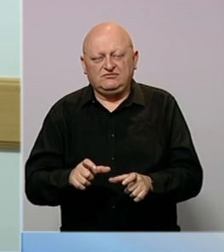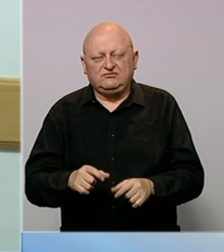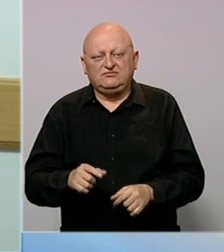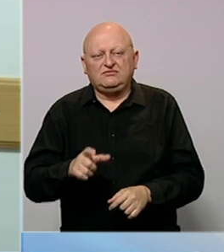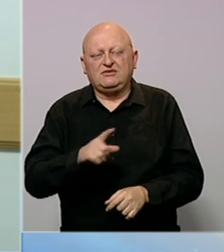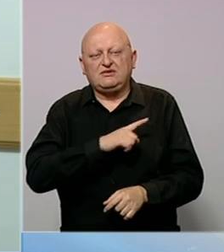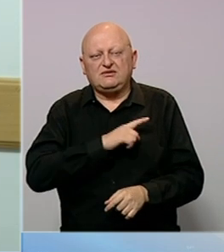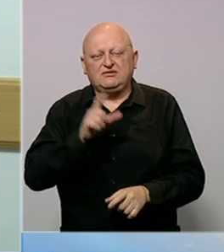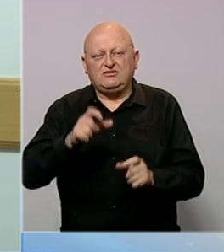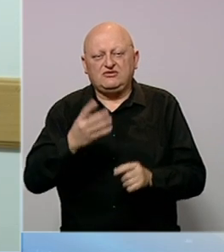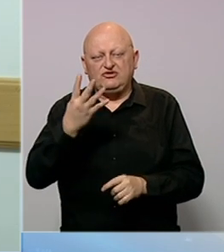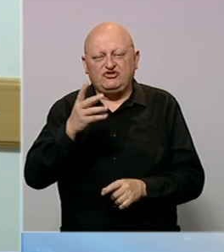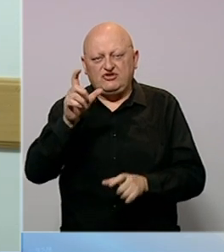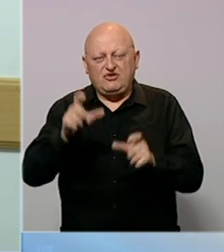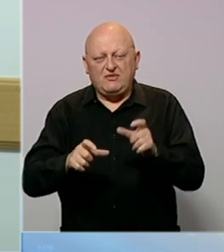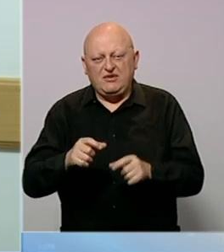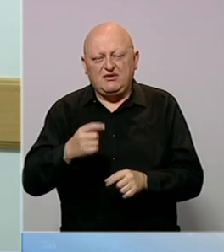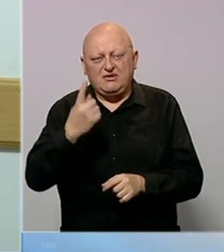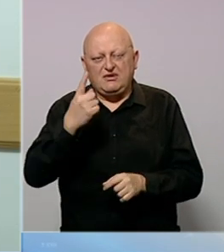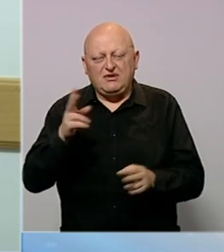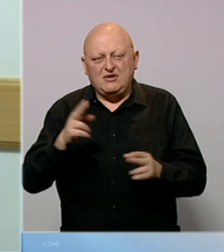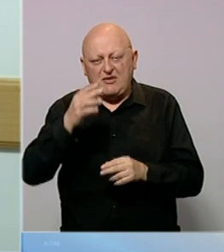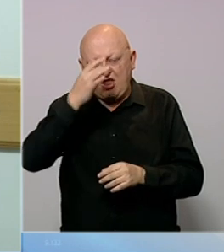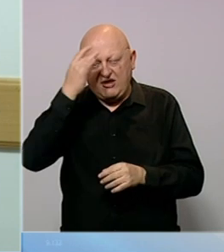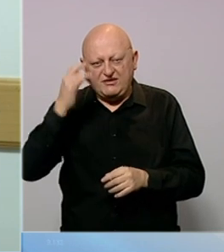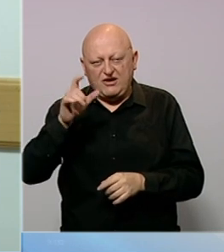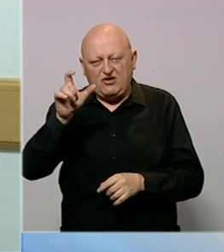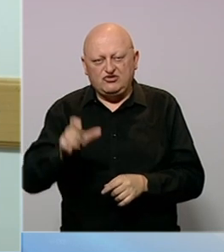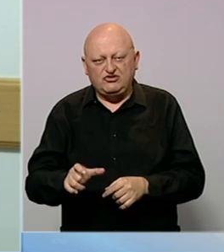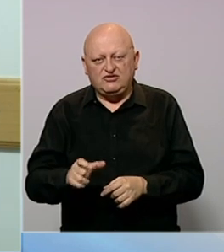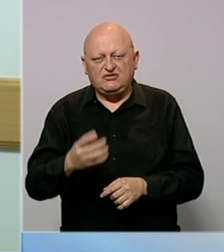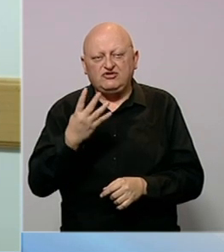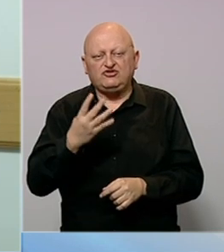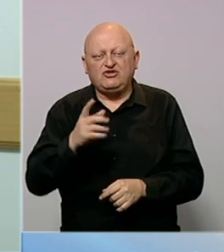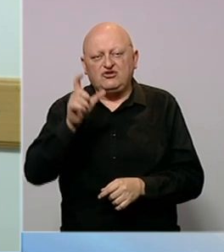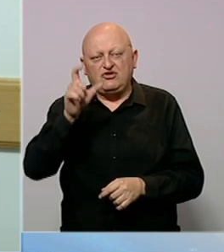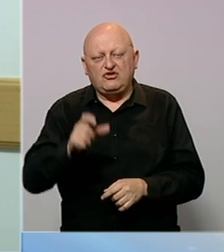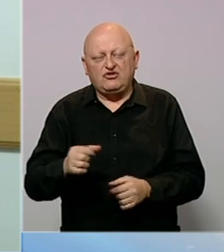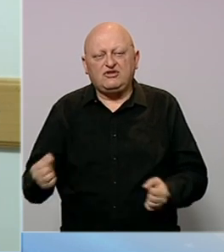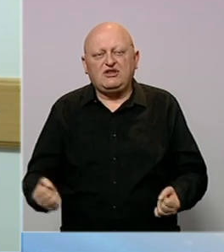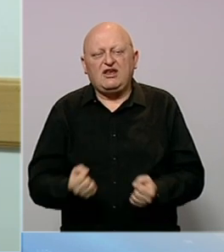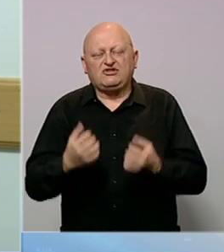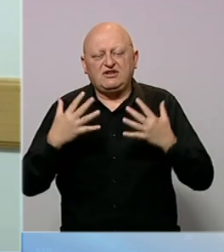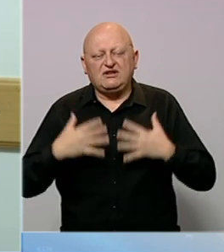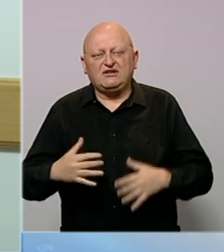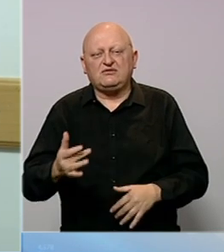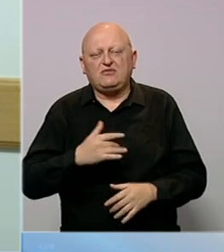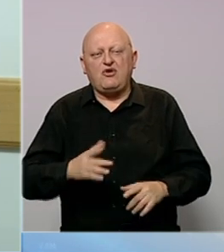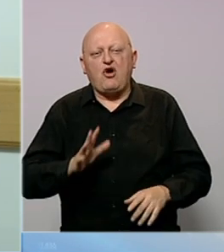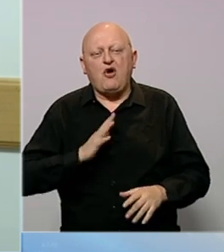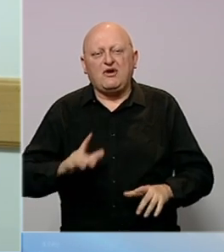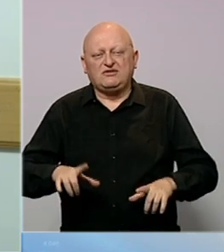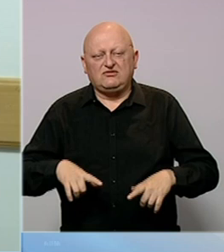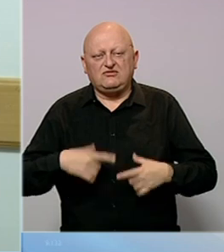Smrtno su stradale četiri osobe, među kojima jedna malodobna osoba, a četiri osobe zadobne su treške tjelesne povrede, opasne po